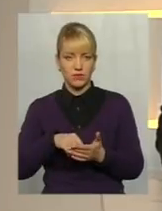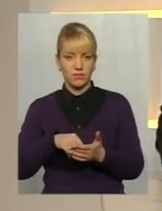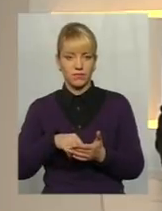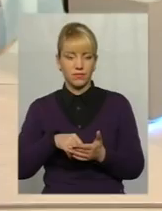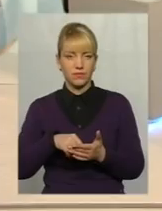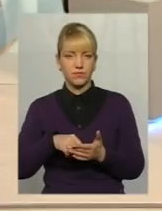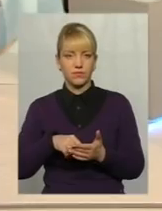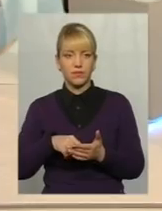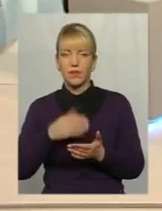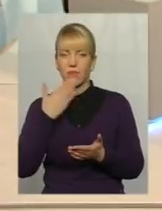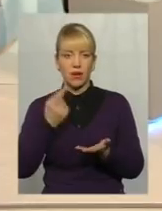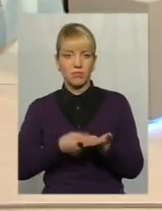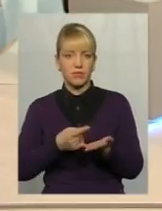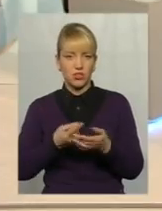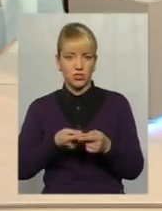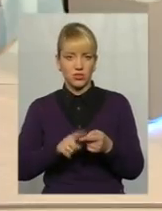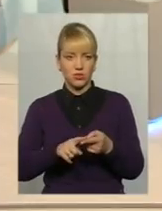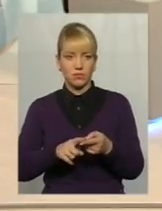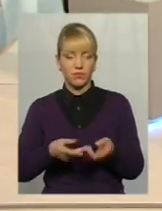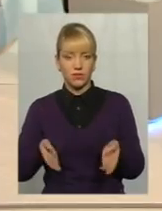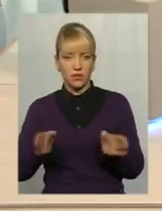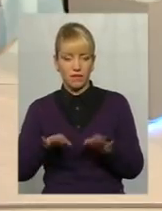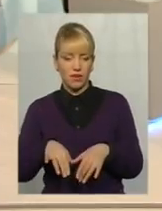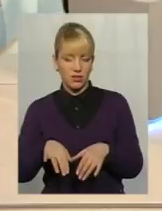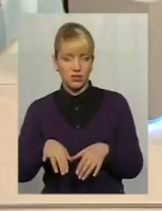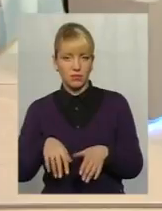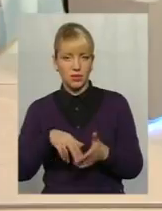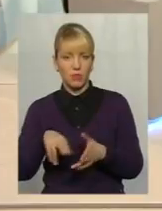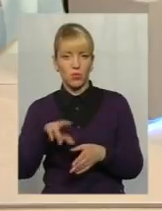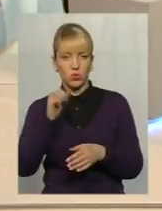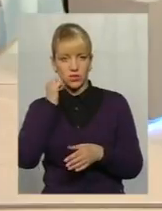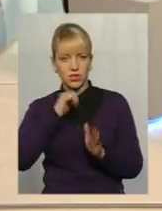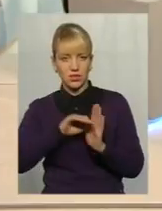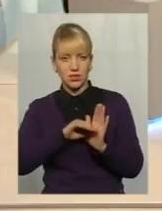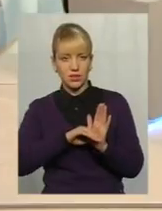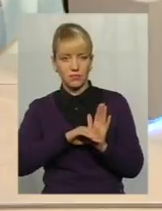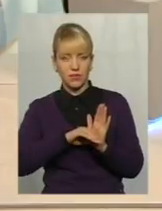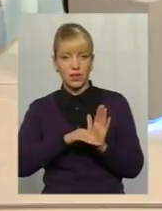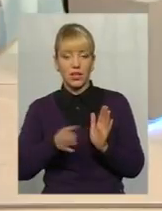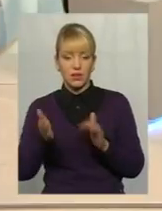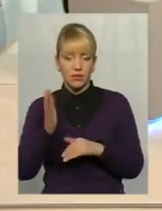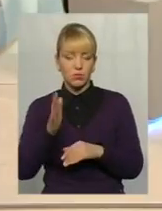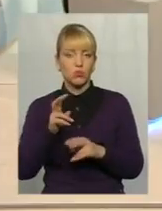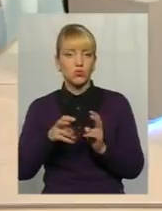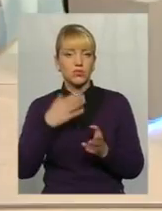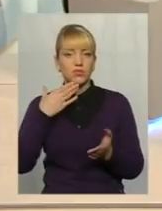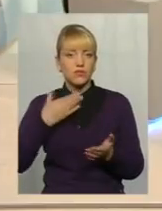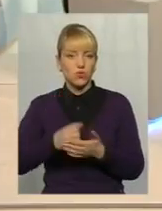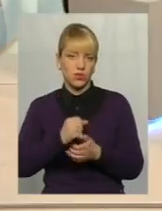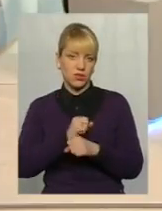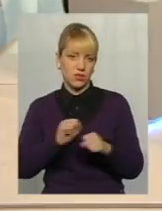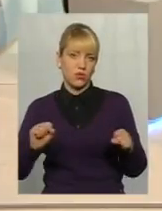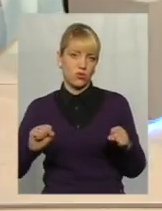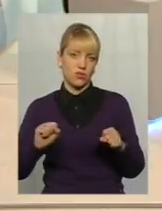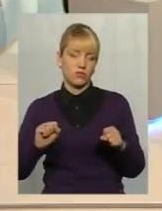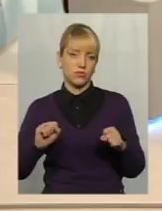там, архівного підтвердження. Тому, давайте відійдемо від цих старих схем. Давайте будемо шукати своїх героїв. Петро Болбачано, до